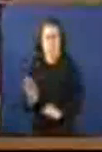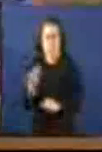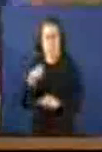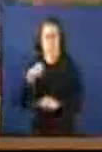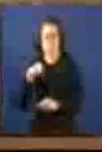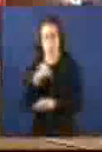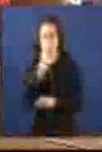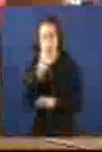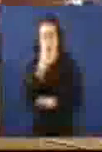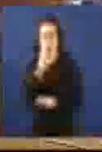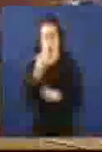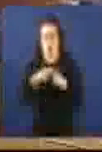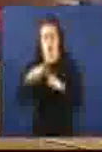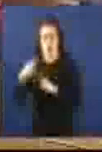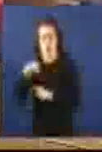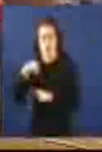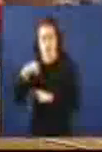cousa máis elemental da nosa ética.